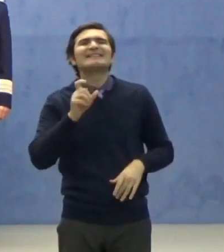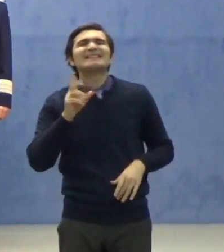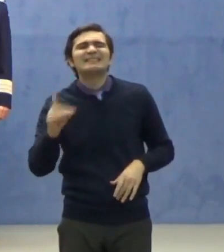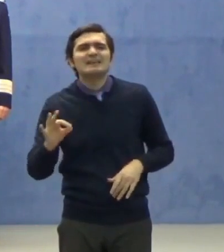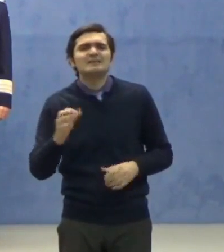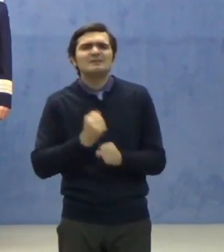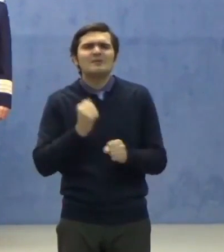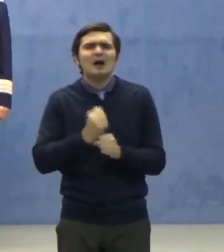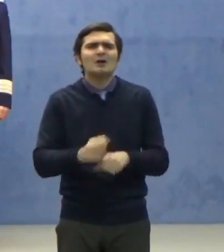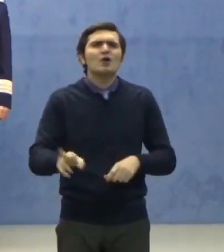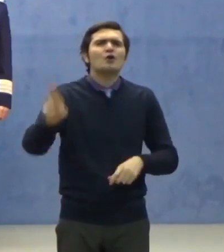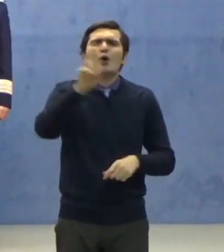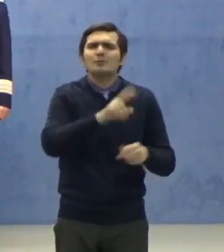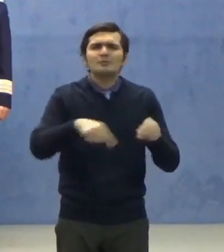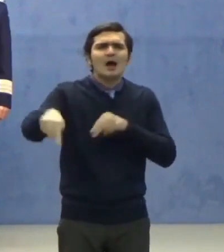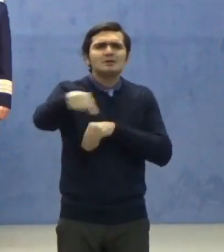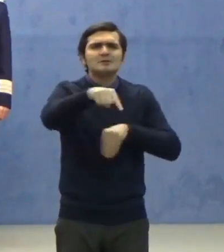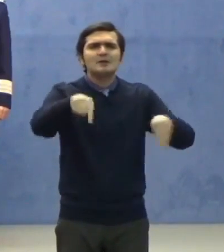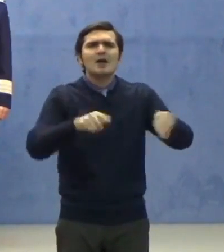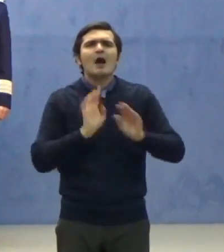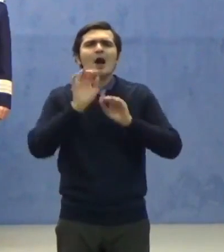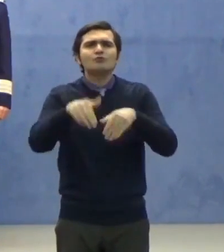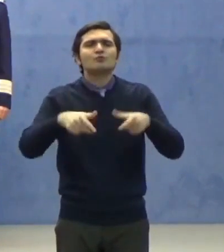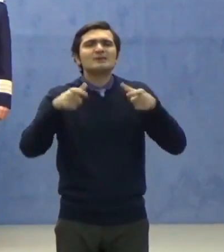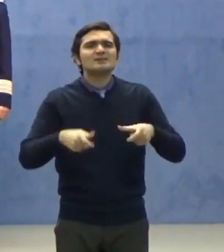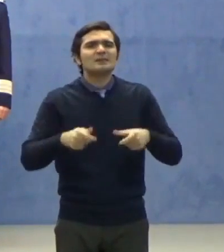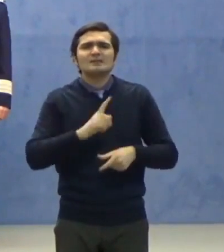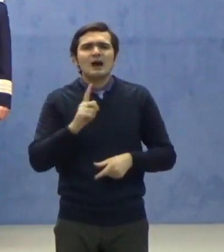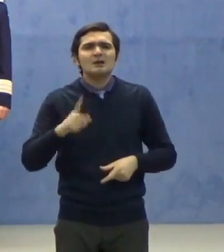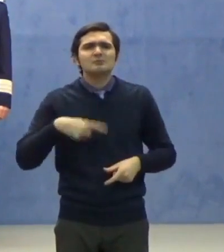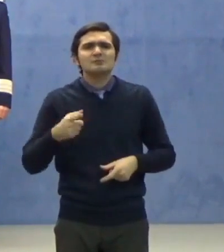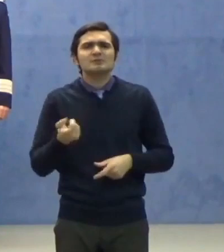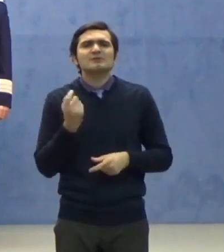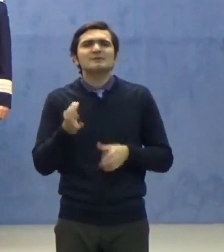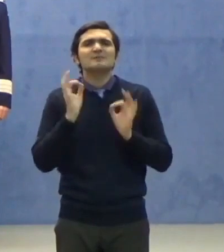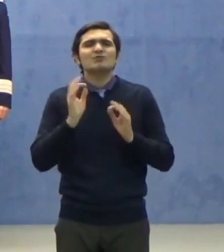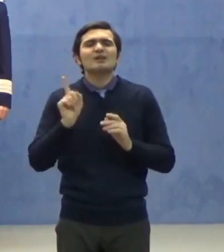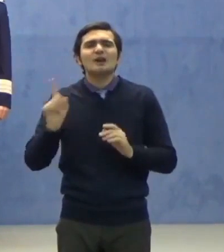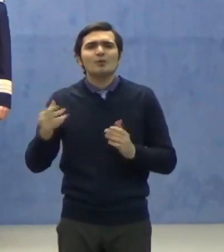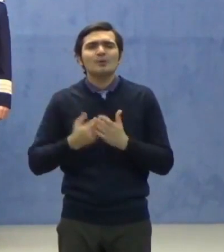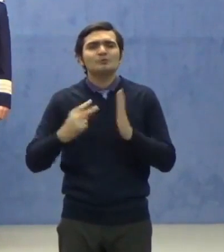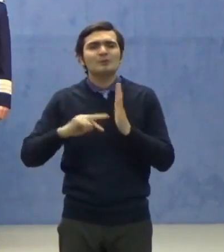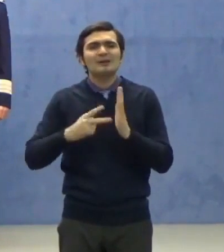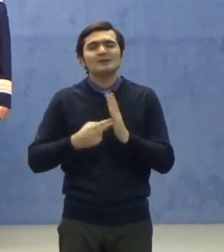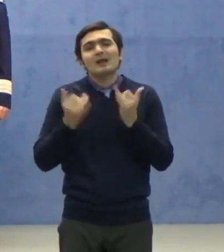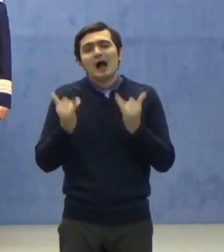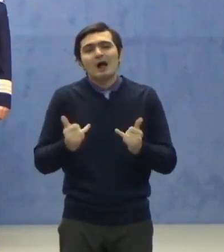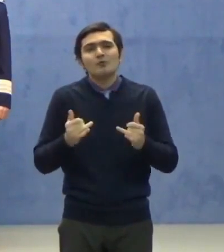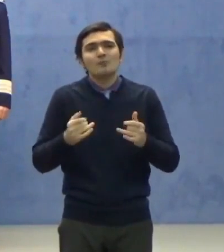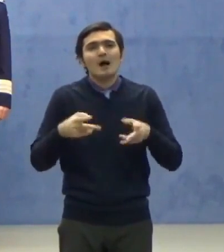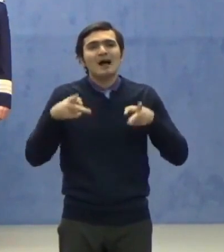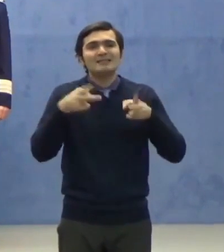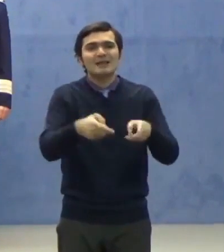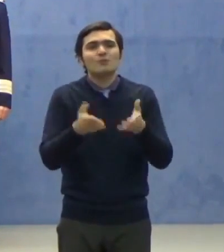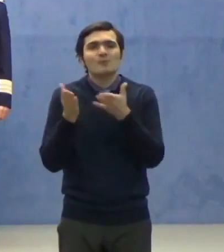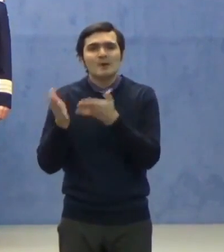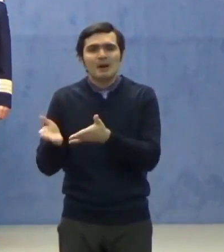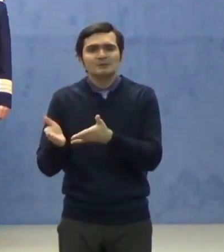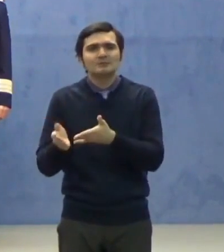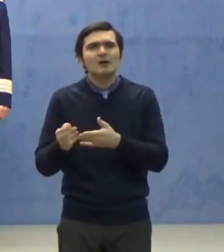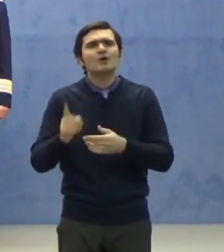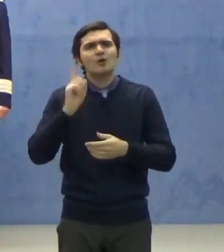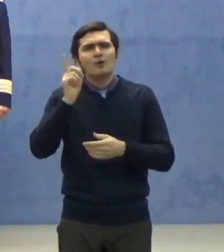secții care nu fac parte din specialitatea lor, pentru partea lor de pregătire. La acest moment, întrerupem acest lucru și vor